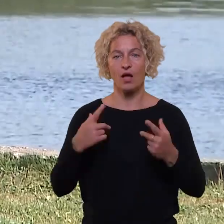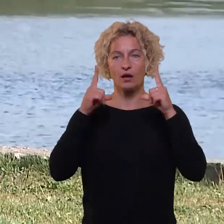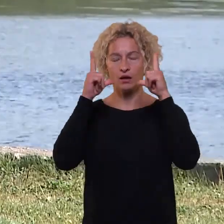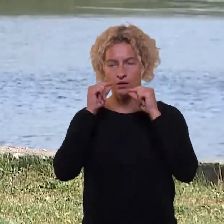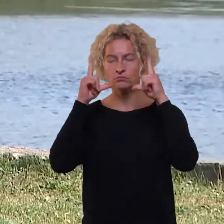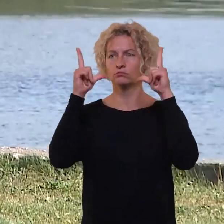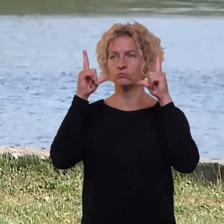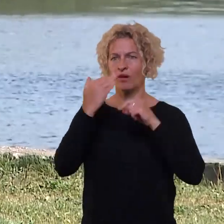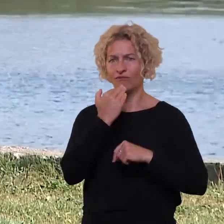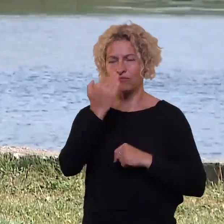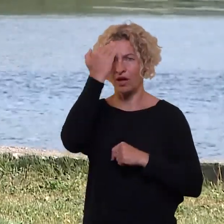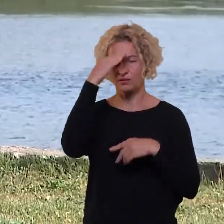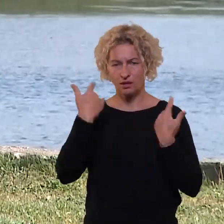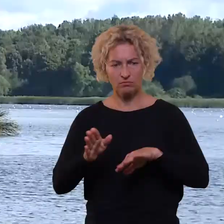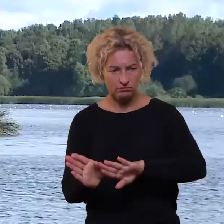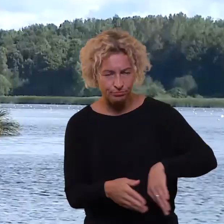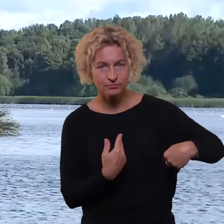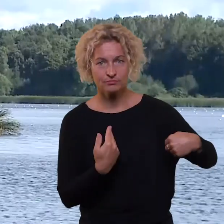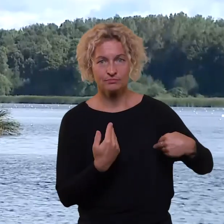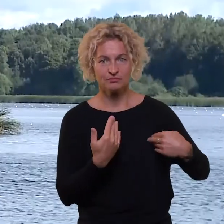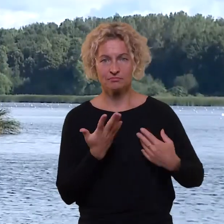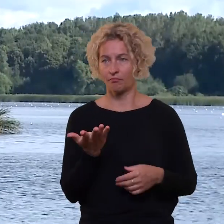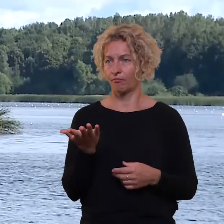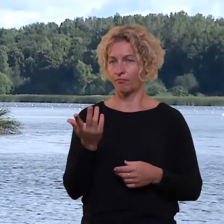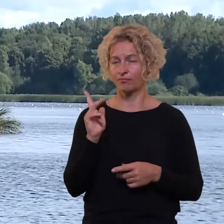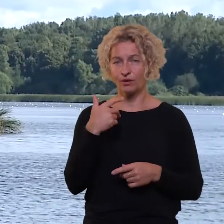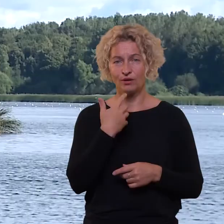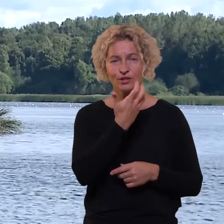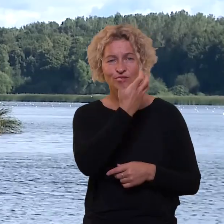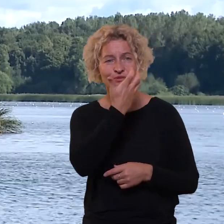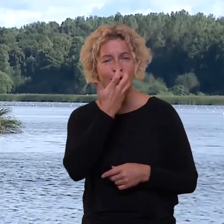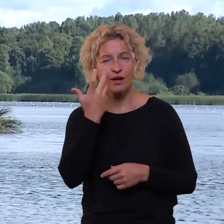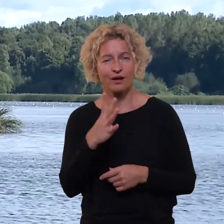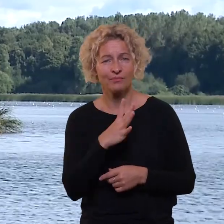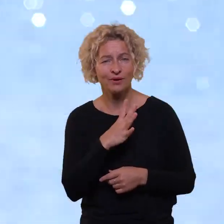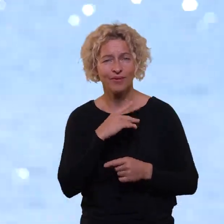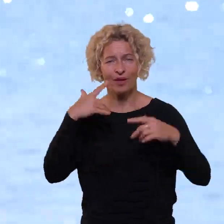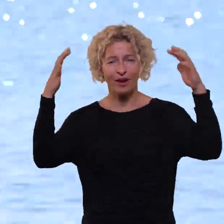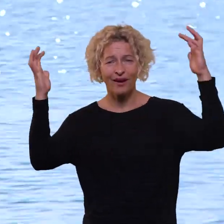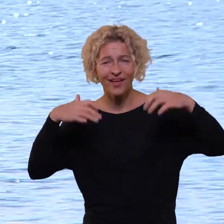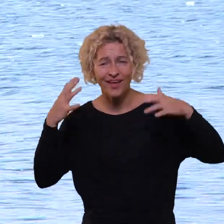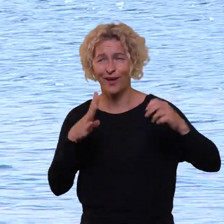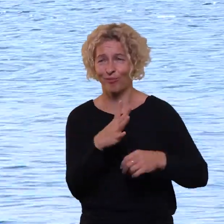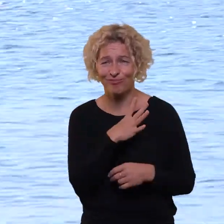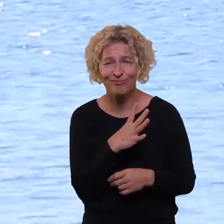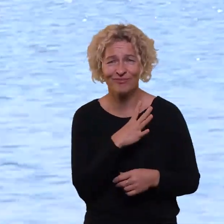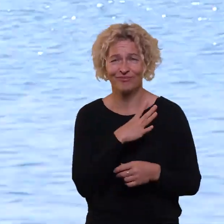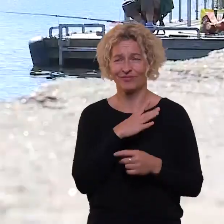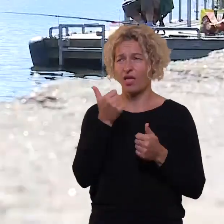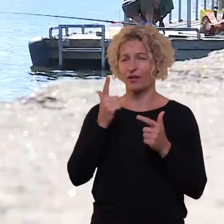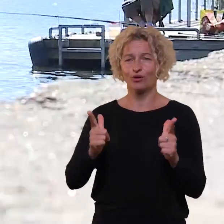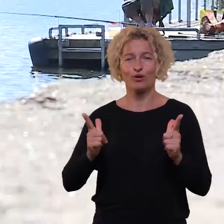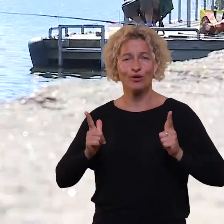Nespėjus mirktėlėti prabėgo vasarą. Šimėt motulė gamta nestokuojo nei šilumos, nei lietaus. Tad buvo progu ir palsėti,